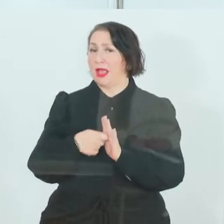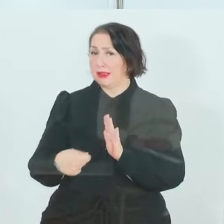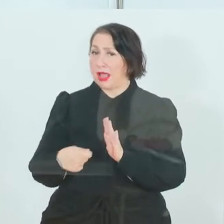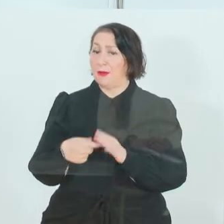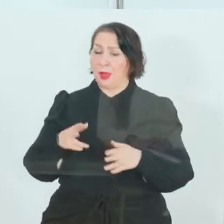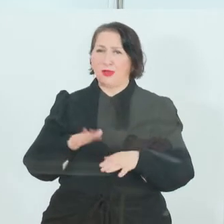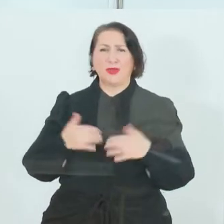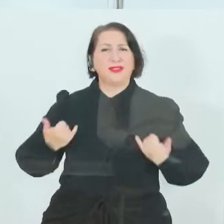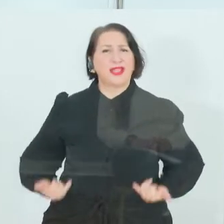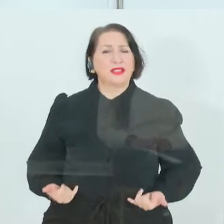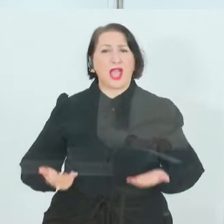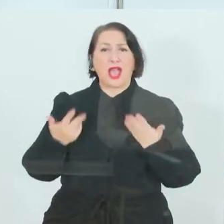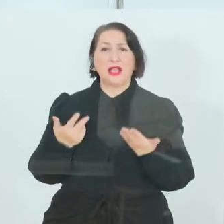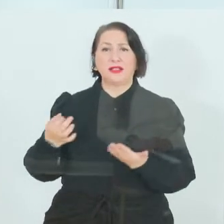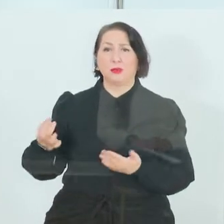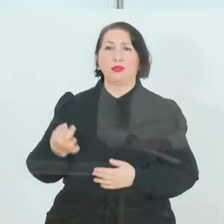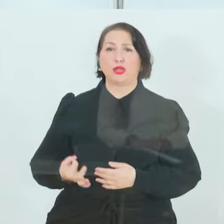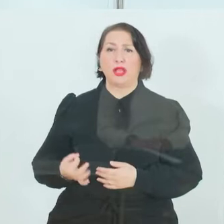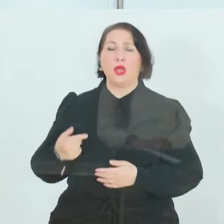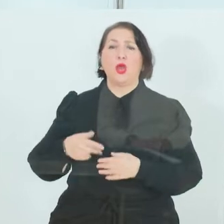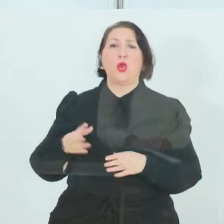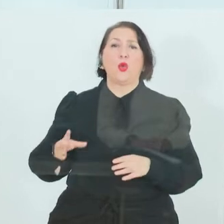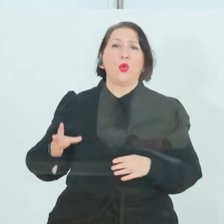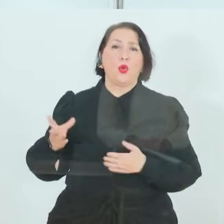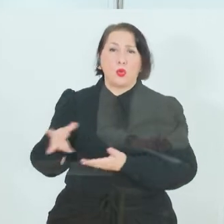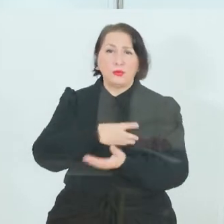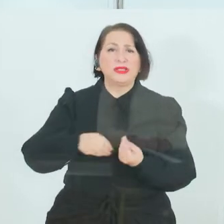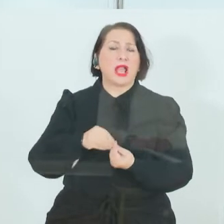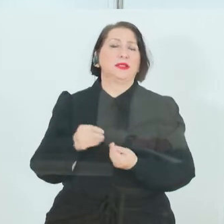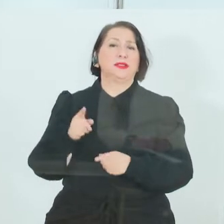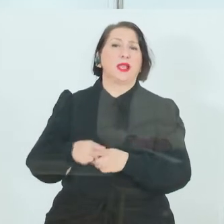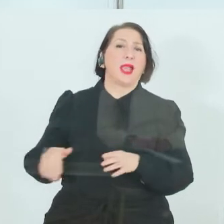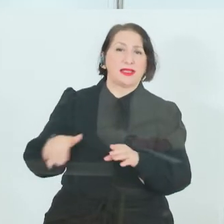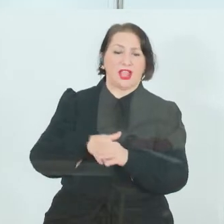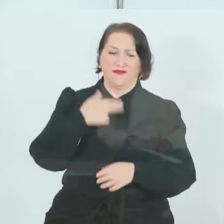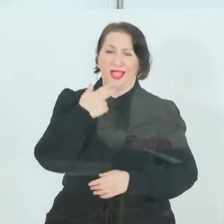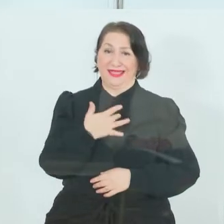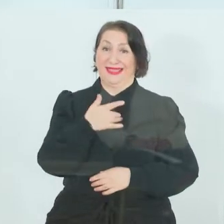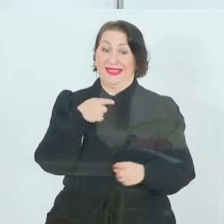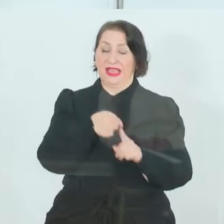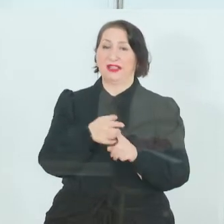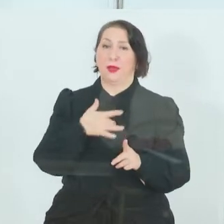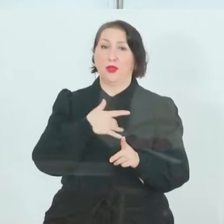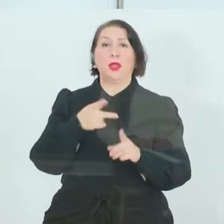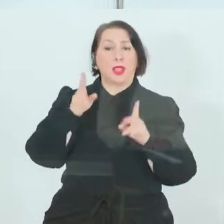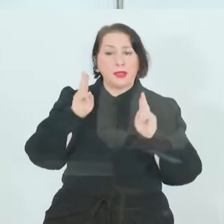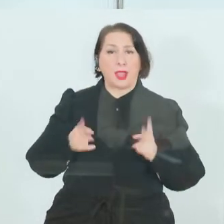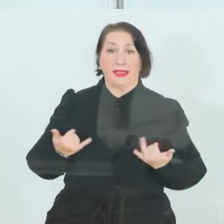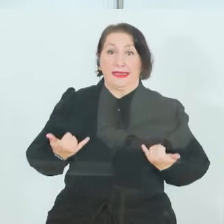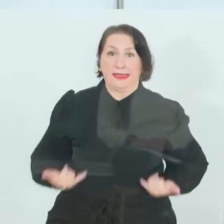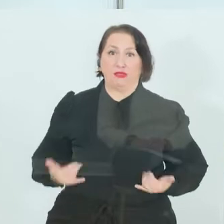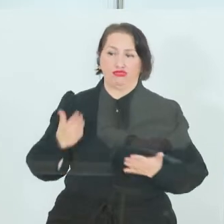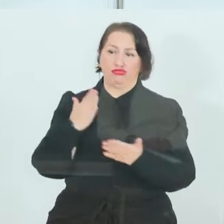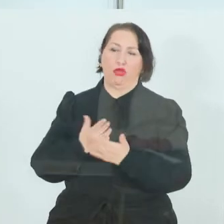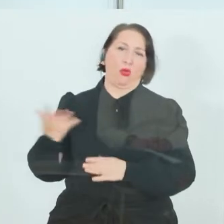80 Prozent des Umsatzersatzes, die von den direkt Betroffenen jetzt schon geholt werden können.